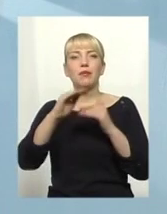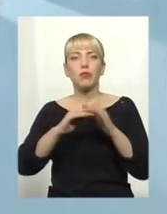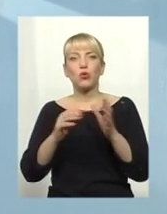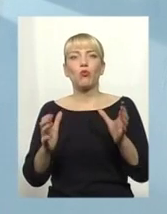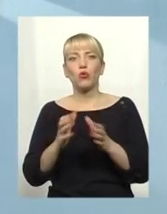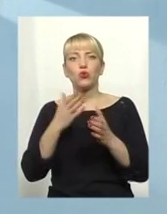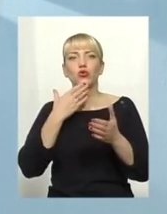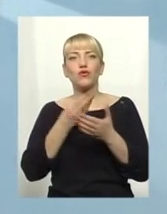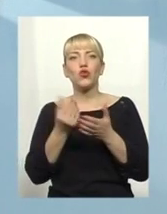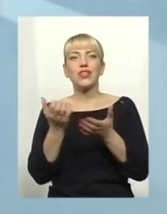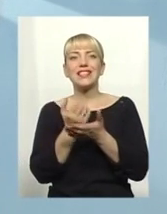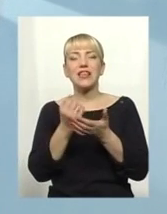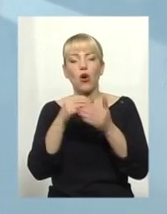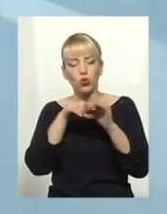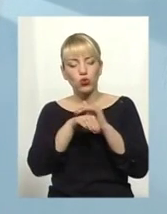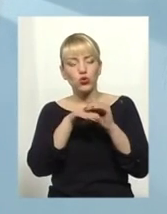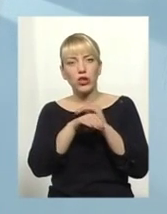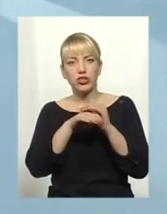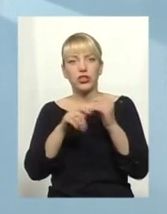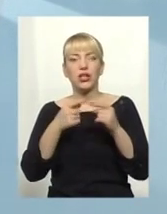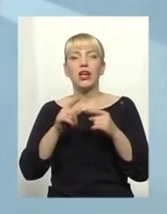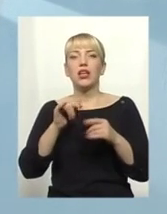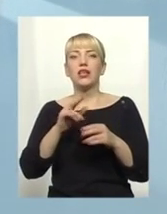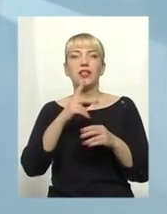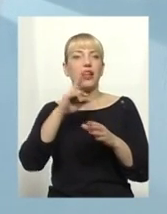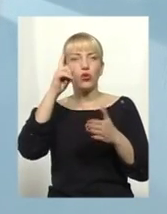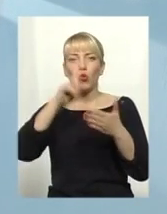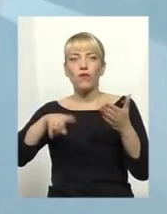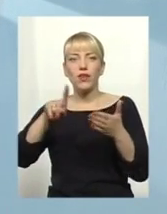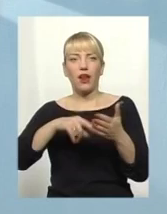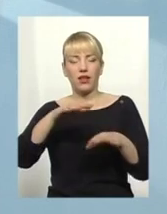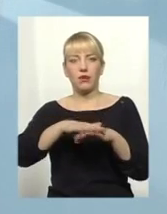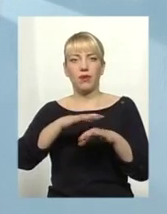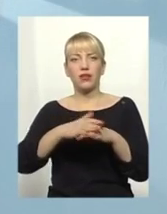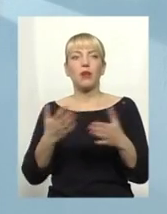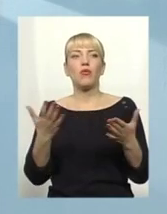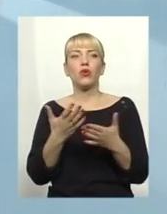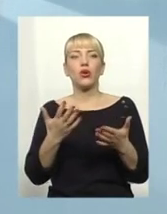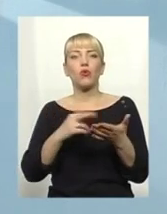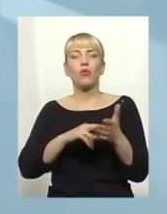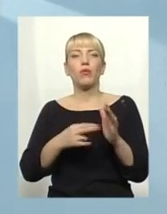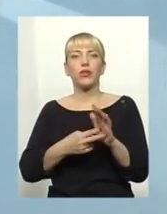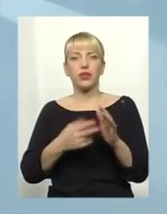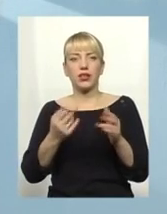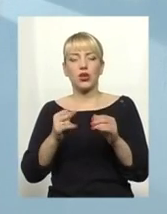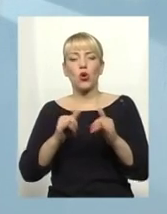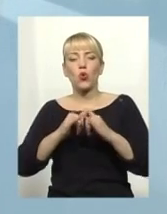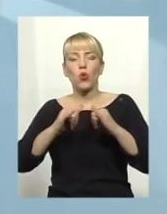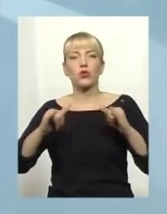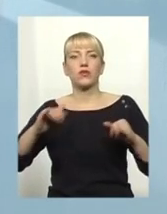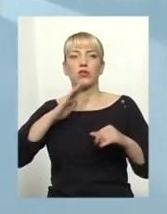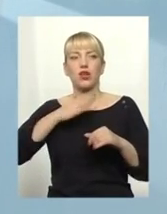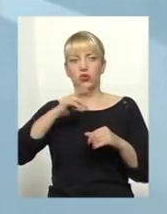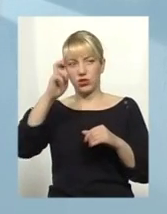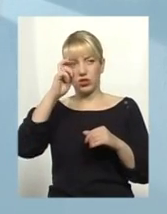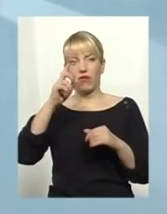довіряють банківській системі. То про яку перспективу, стратегію і розвиток країни можна говорити? Якщо люди,